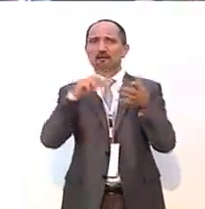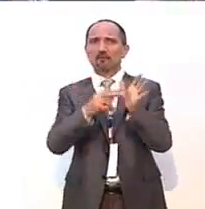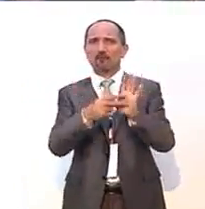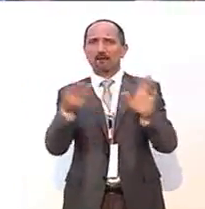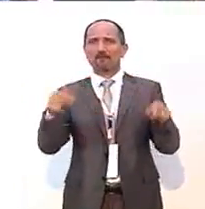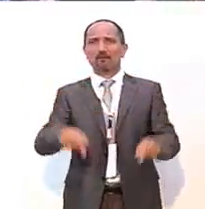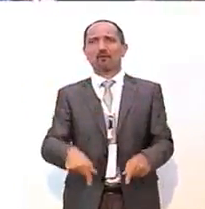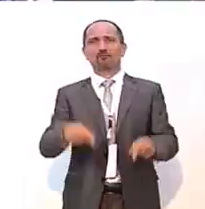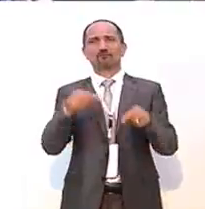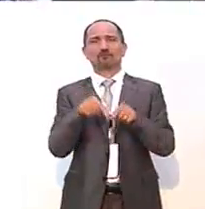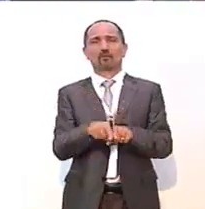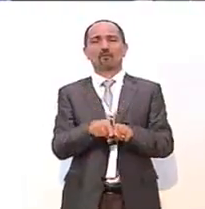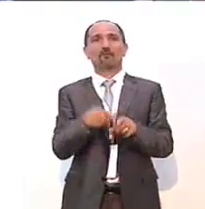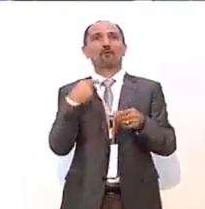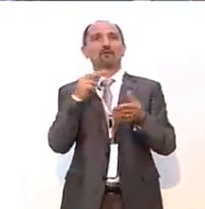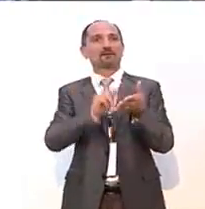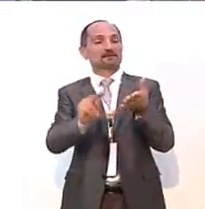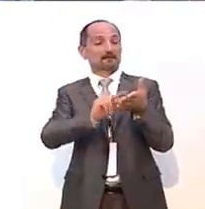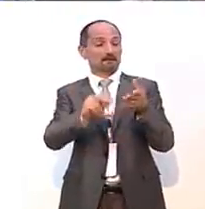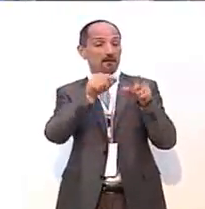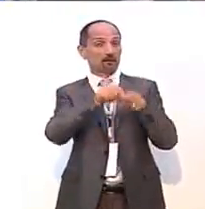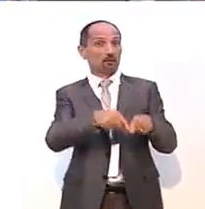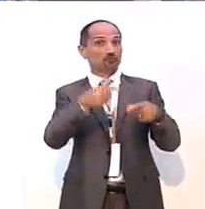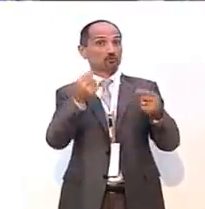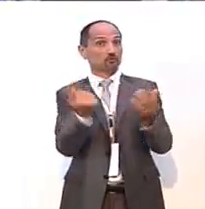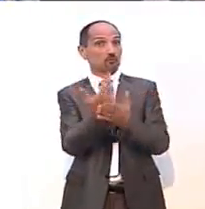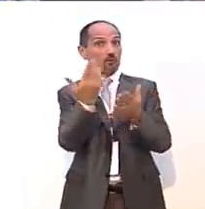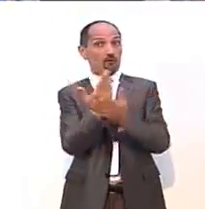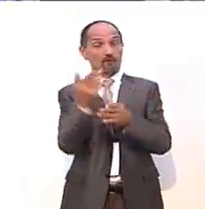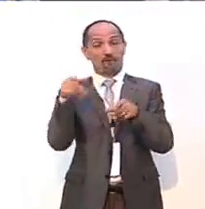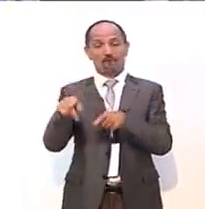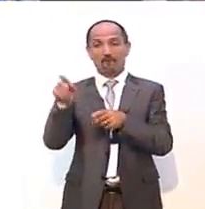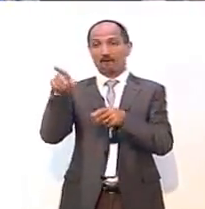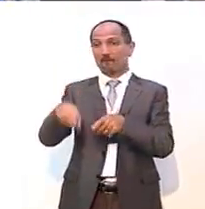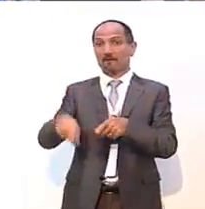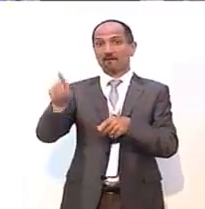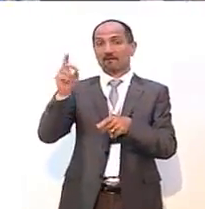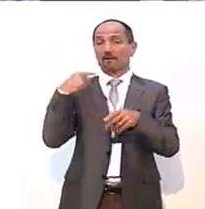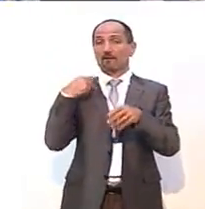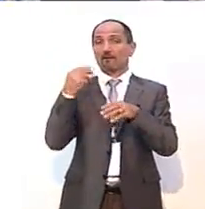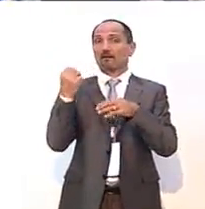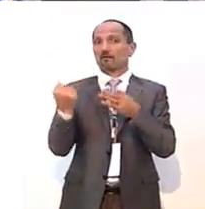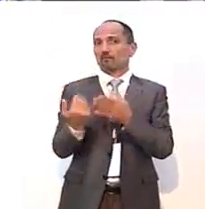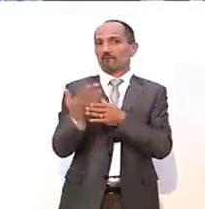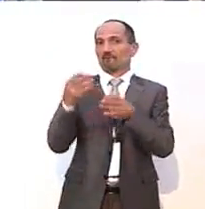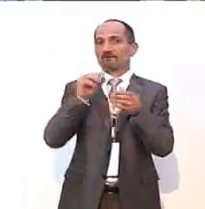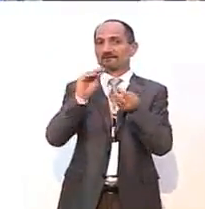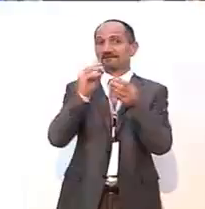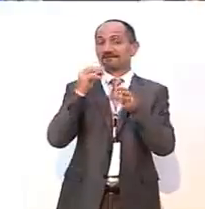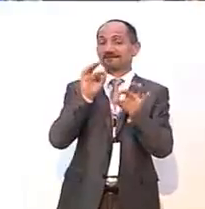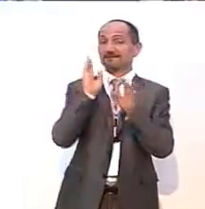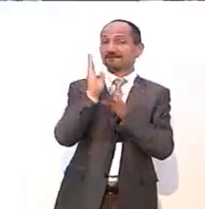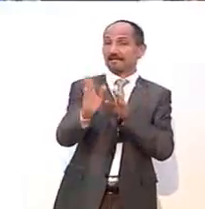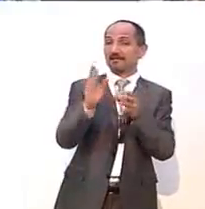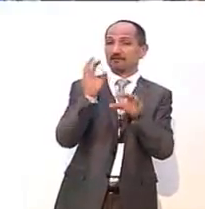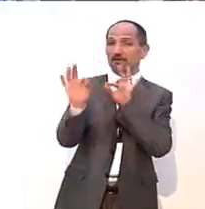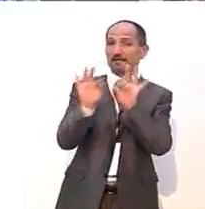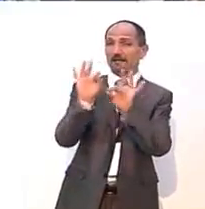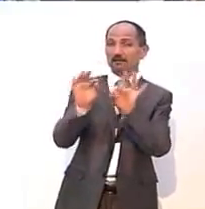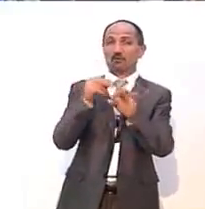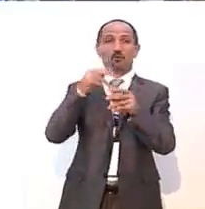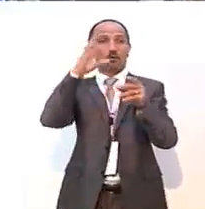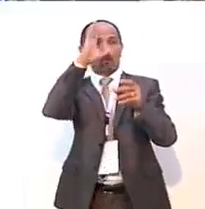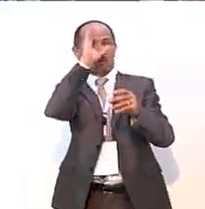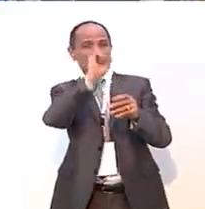riportare, come dice il nostro segretario, il nostro partito, nei luoghi dove si forma e si sviluppa il senso critico e il confronto tra i giovani, come la scuola e l